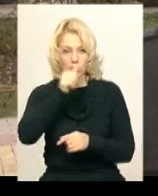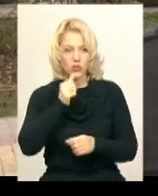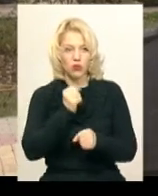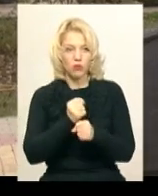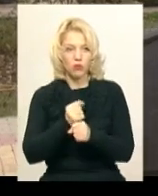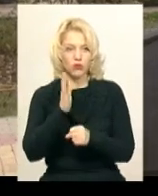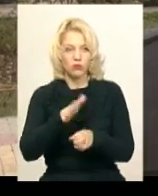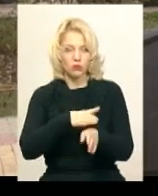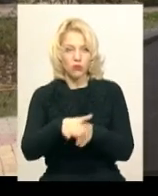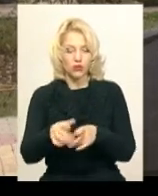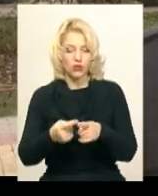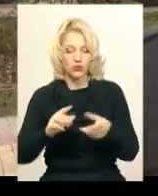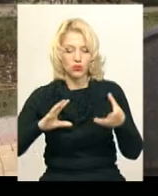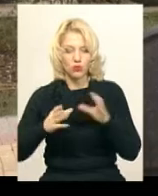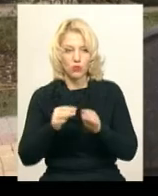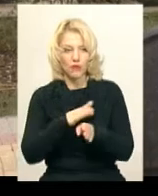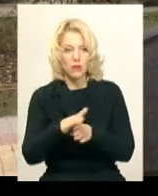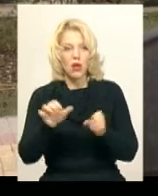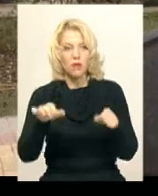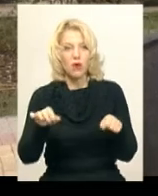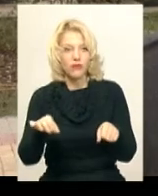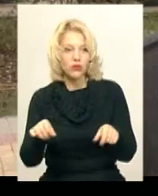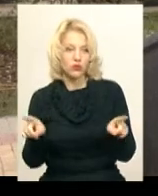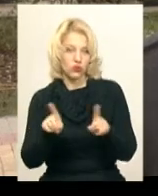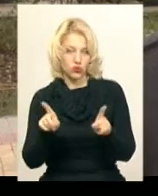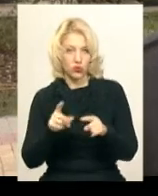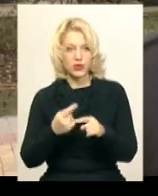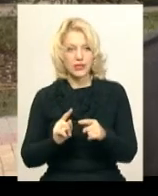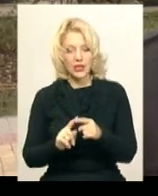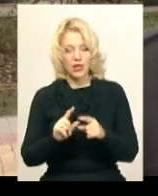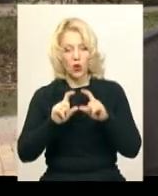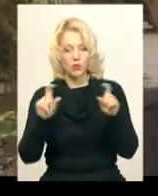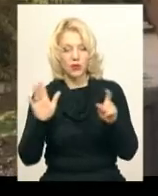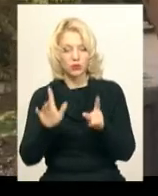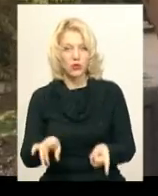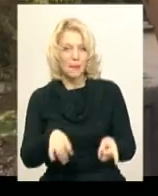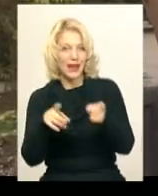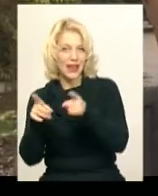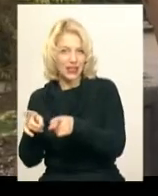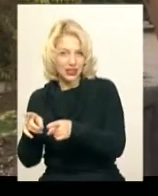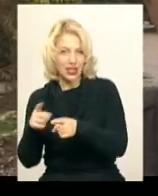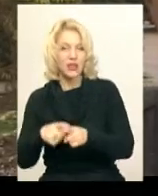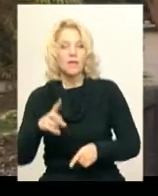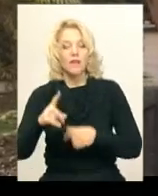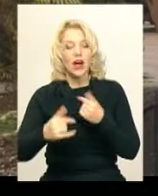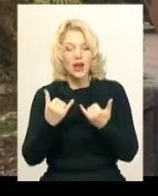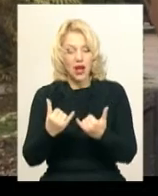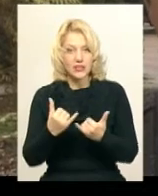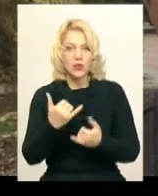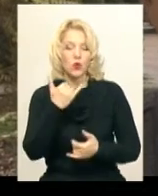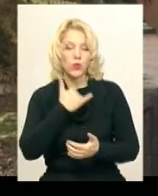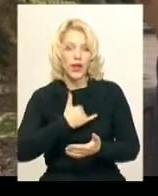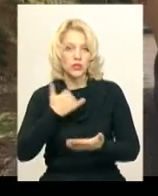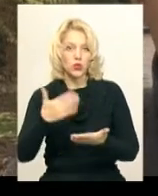повністю на цю суму виконані. Цілком вірно, що цей об'єкт буде перехідним. Наразі у нас вже